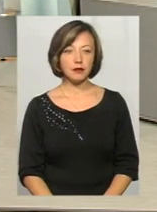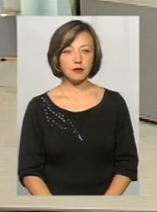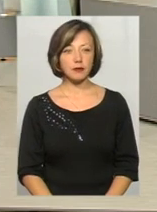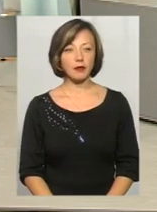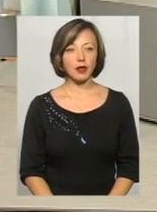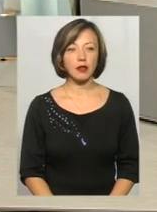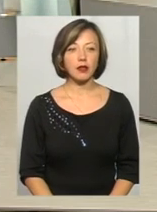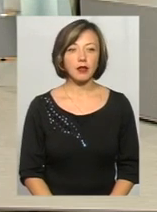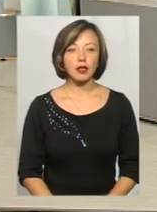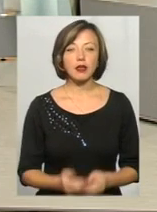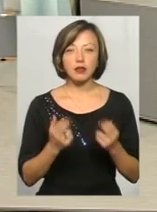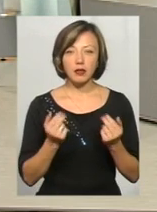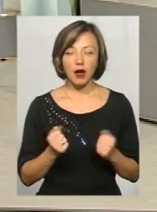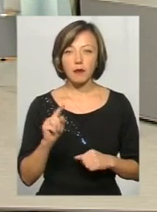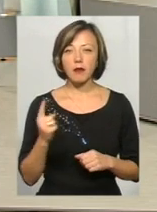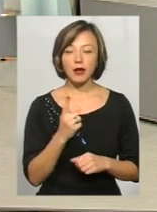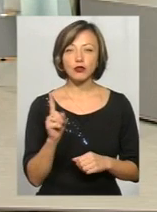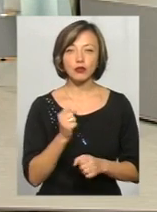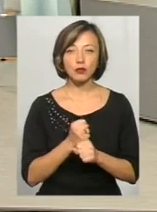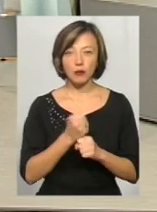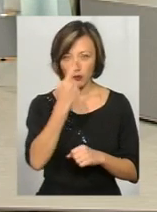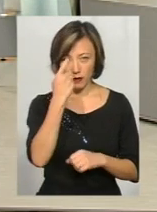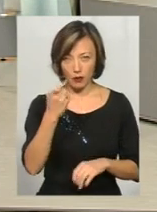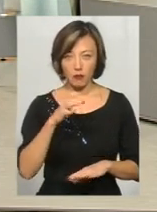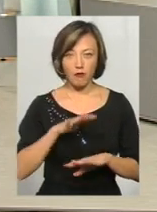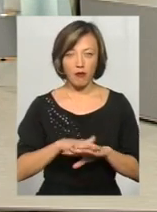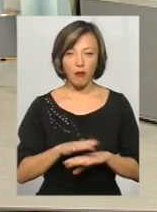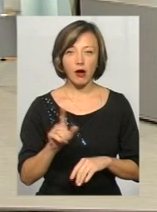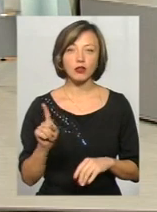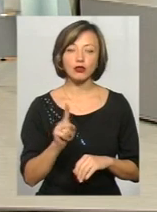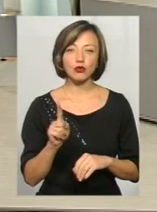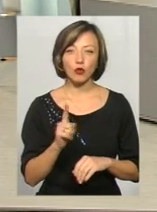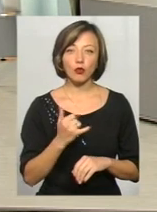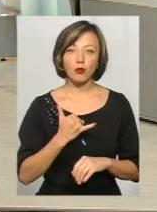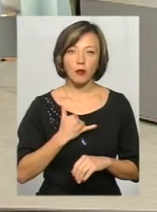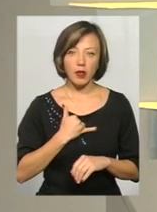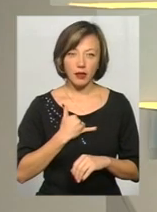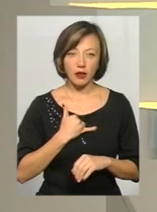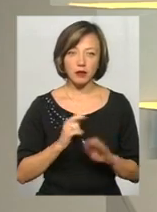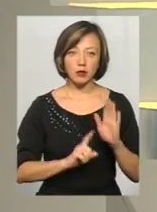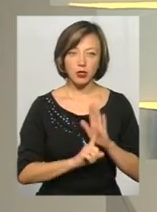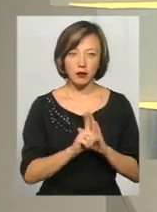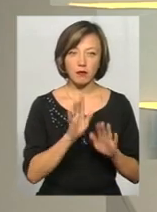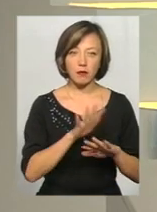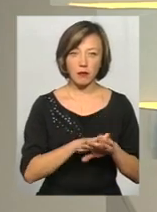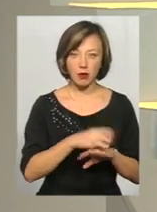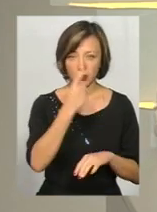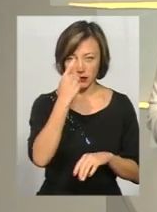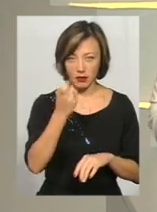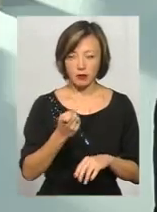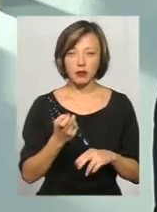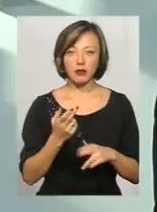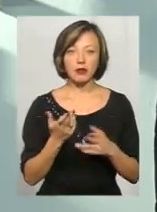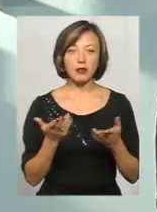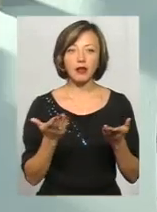Так, я б вперше, що зробив, повідомив банк. Тобто спочатку треба все ж таки повідомити банк?